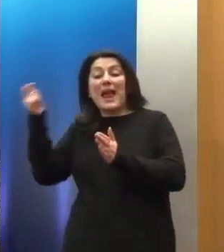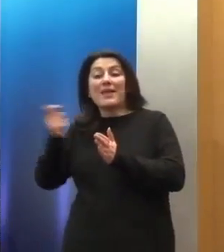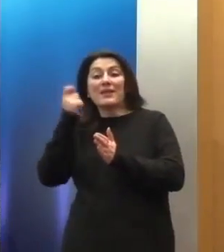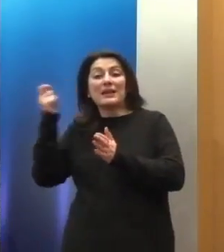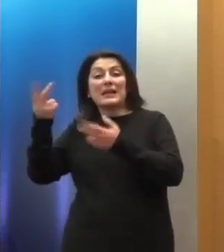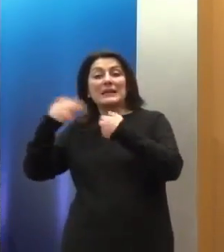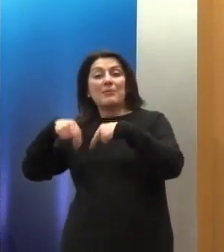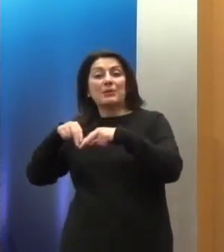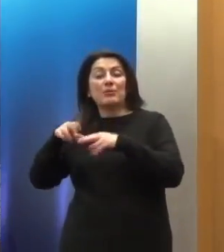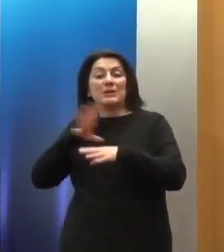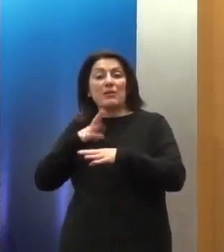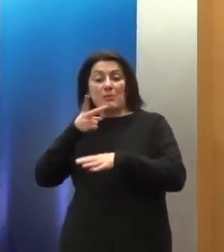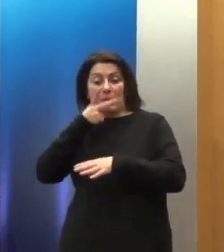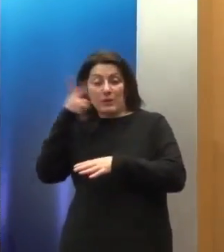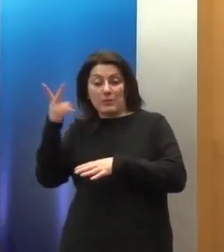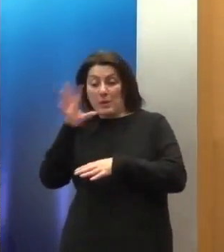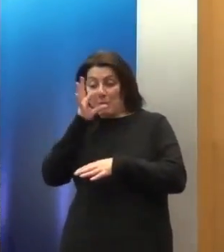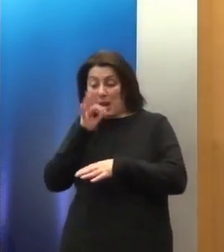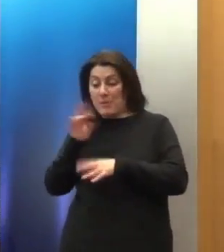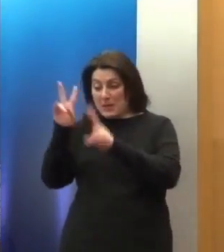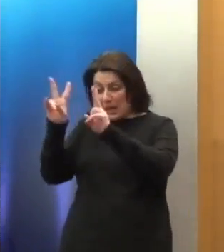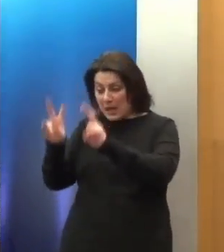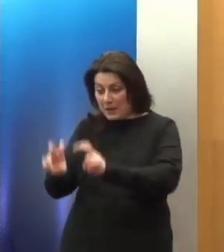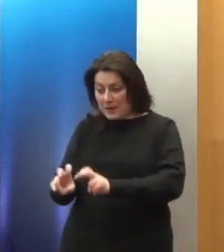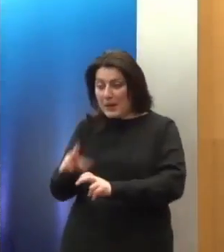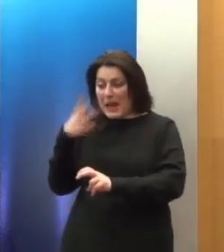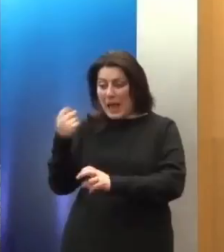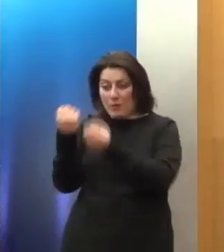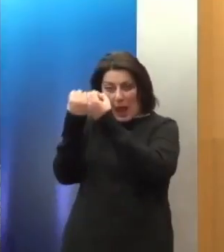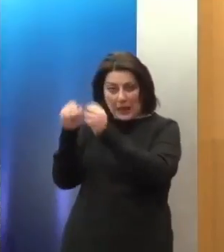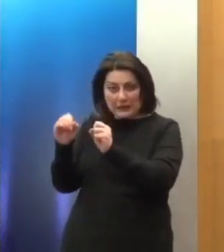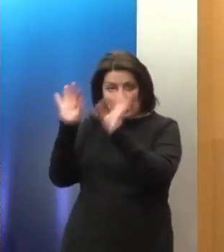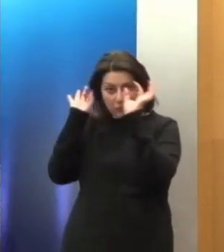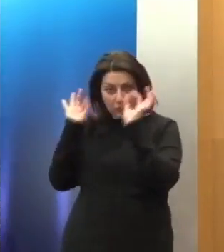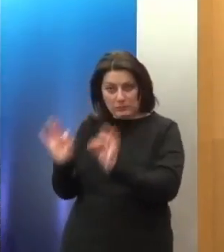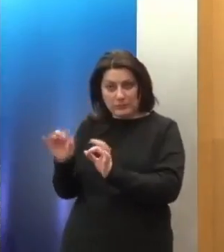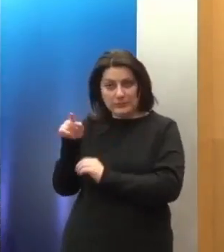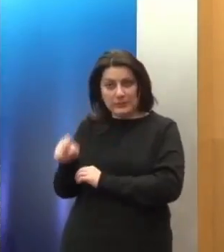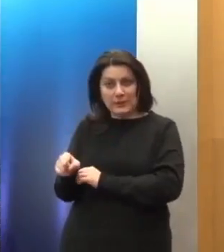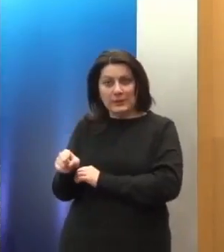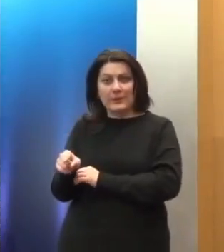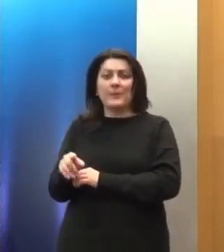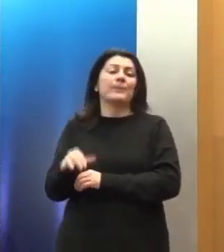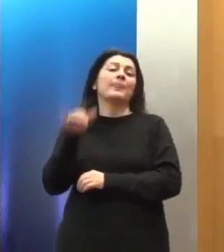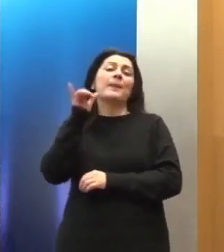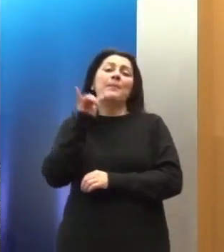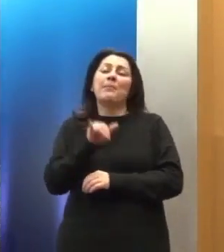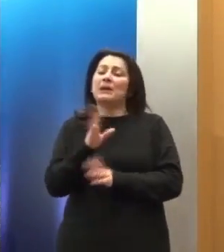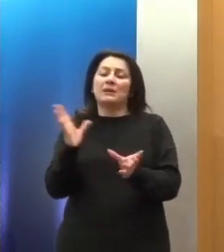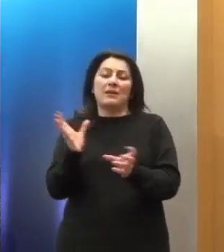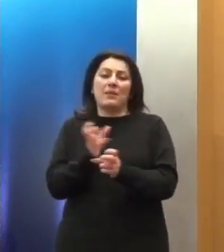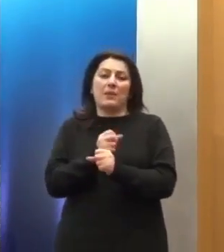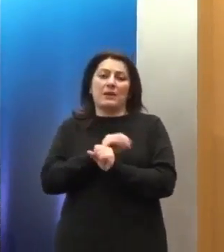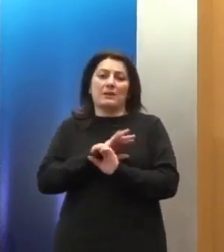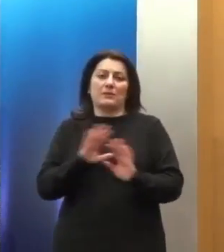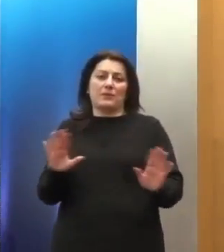Δικαιωμάτων πράγματι απολαμβάνουν πλήρους ανεξαρτησίας. Πράγμα το οποίο μπορεί να μην είναι πάντα δυνατόν εν